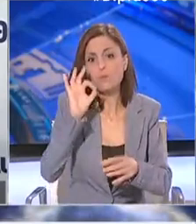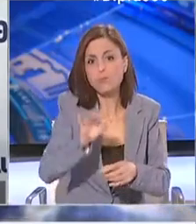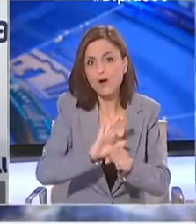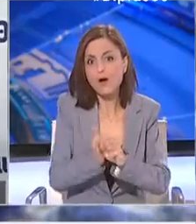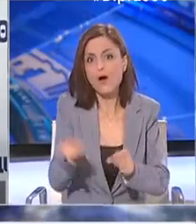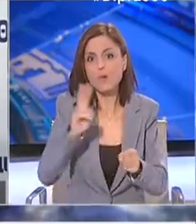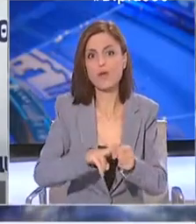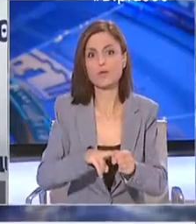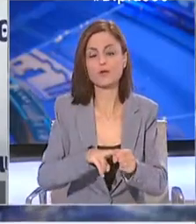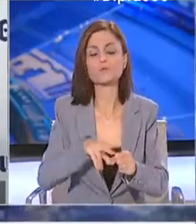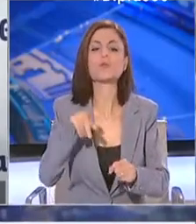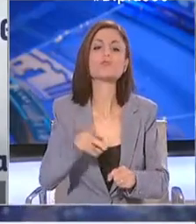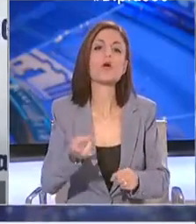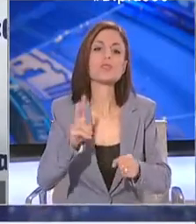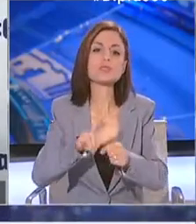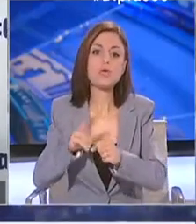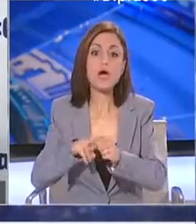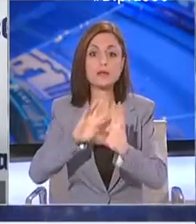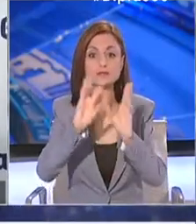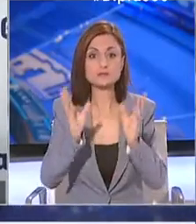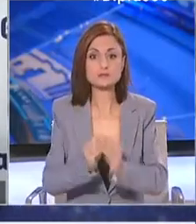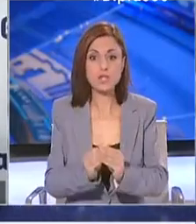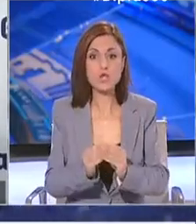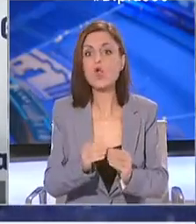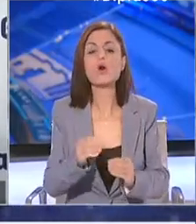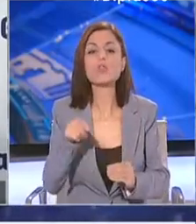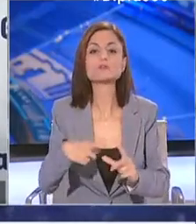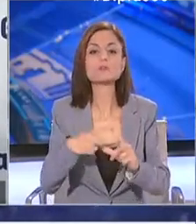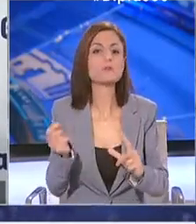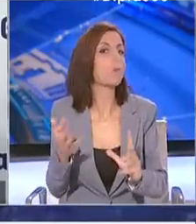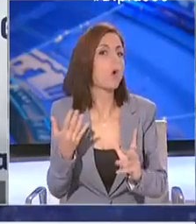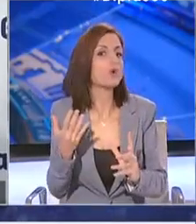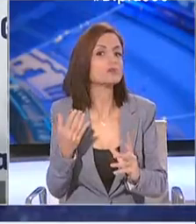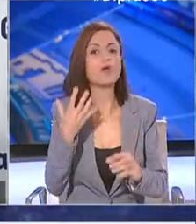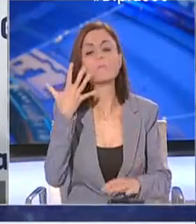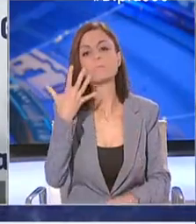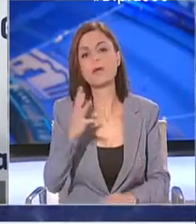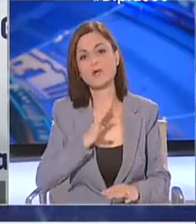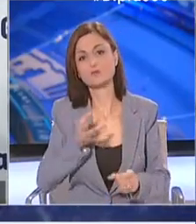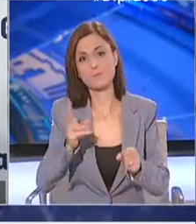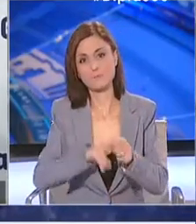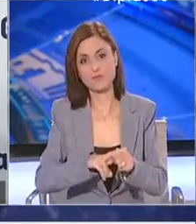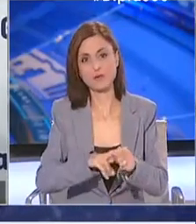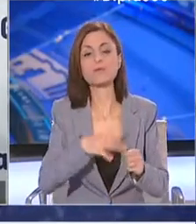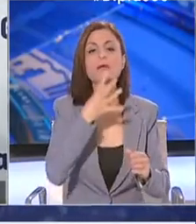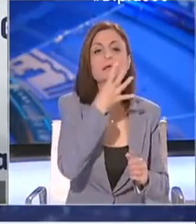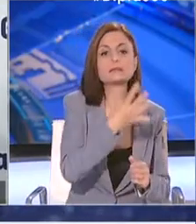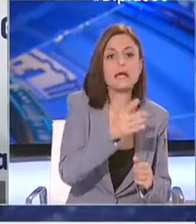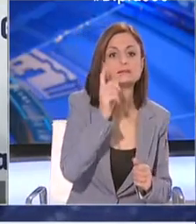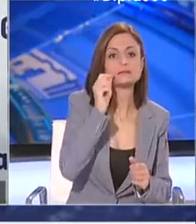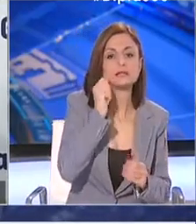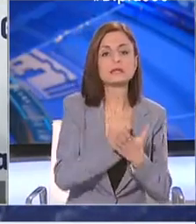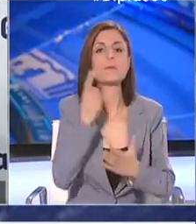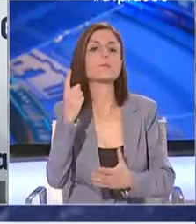εξέλιξη, οι θάνατοι από την νόσο COVID-19 στην Κύπρο έγιναν πέντε, τέσσερις άντρες και μία